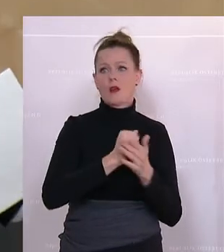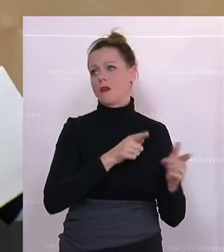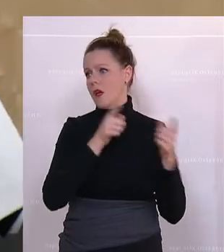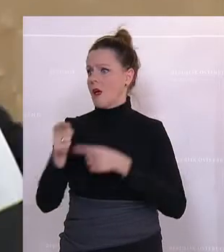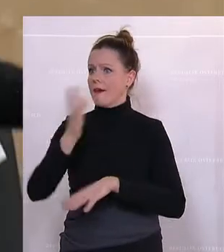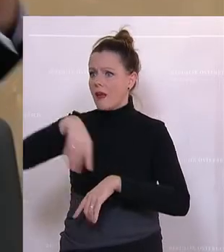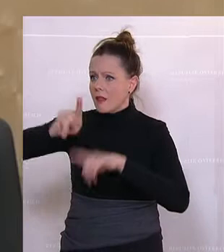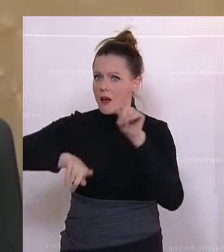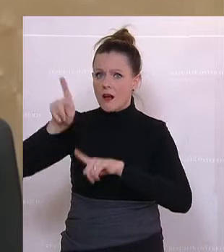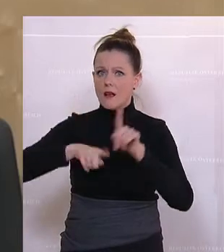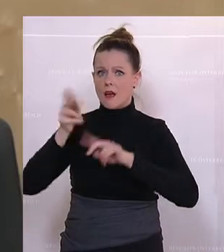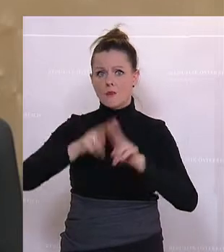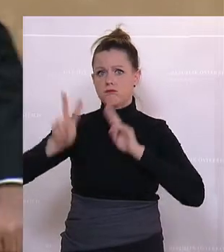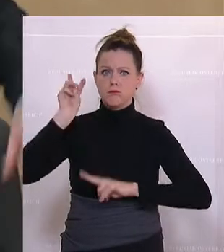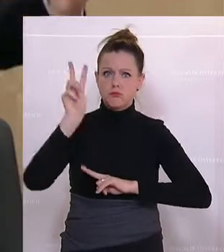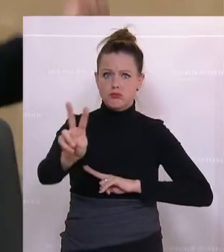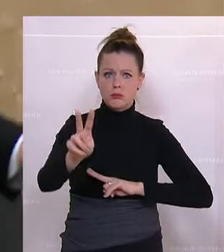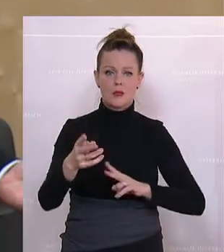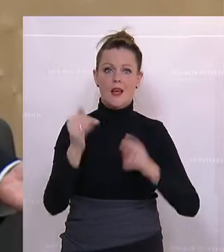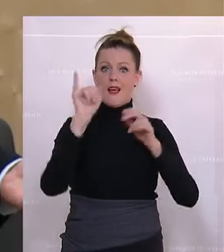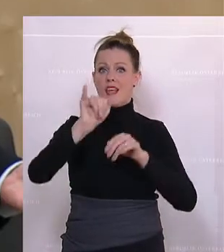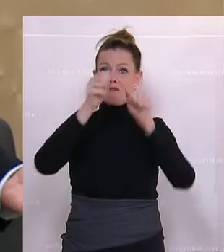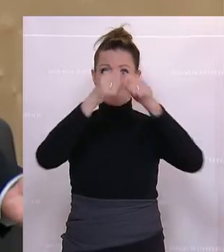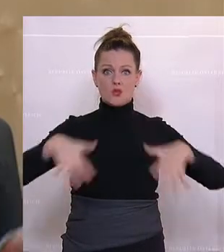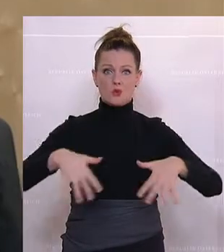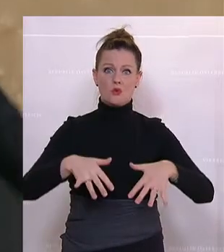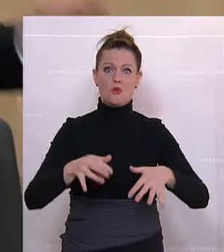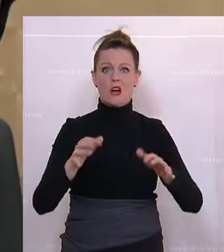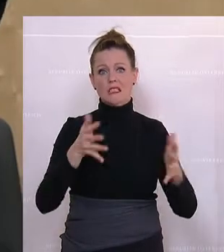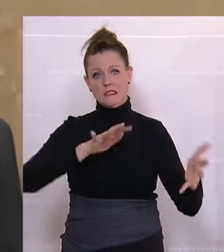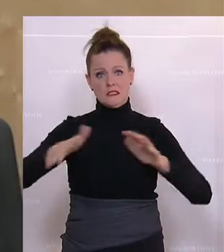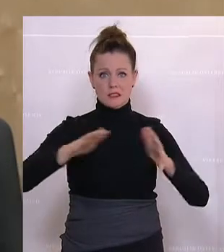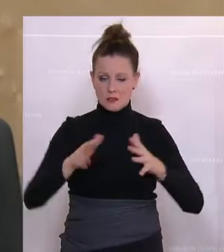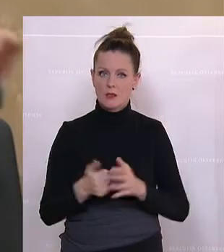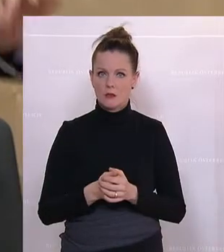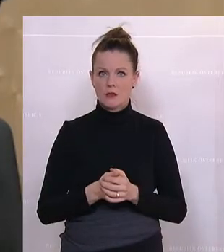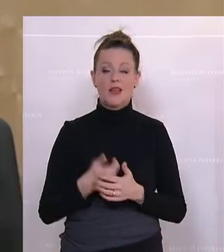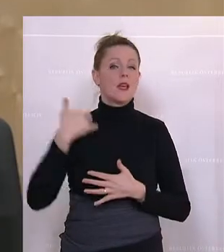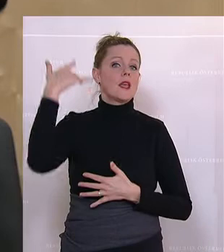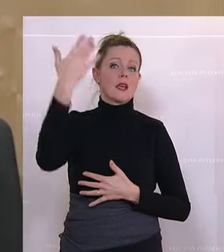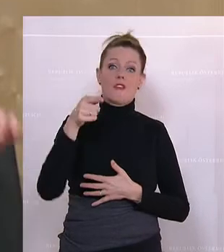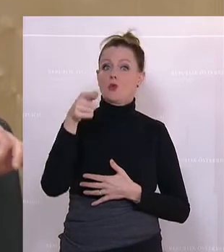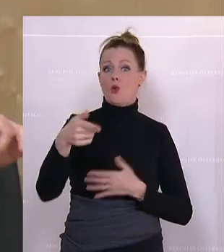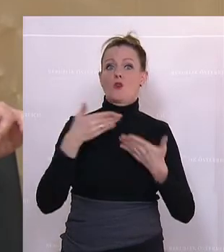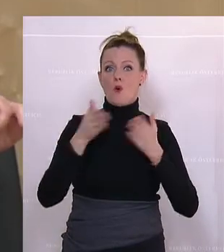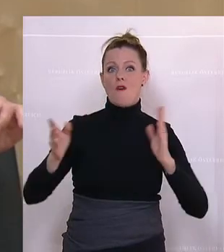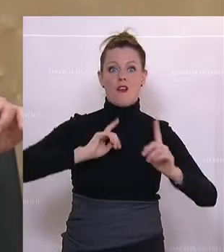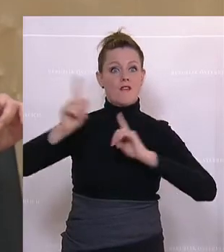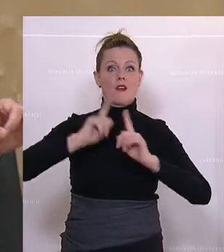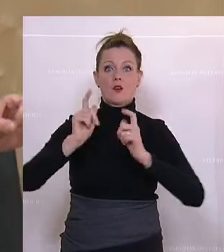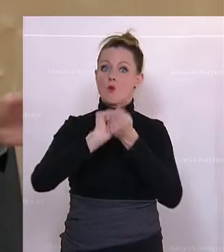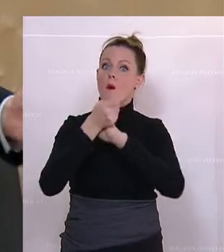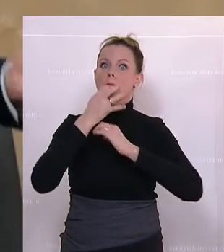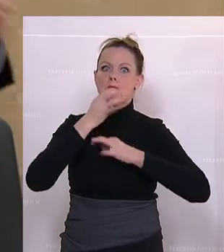Kindergarten ein weiterer ist und die Infrastruktur gar nicht so vorhanden ist. Wird es einmal so sein, dass der öffentliche Verkehr dort besser